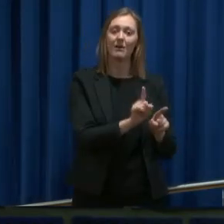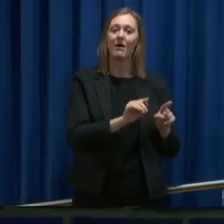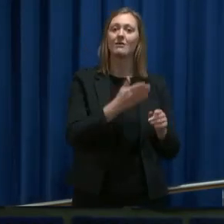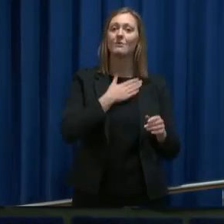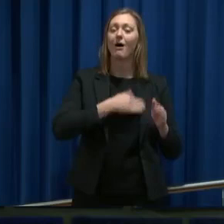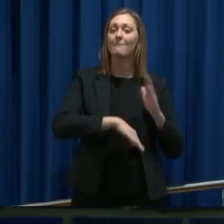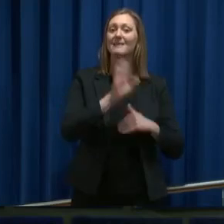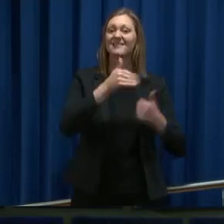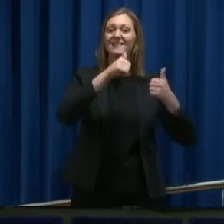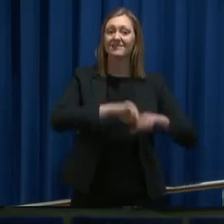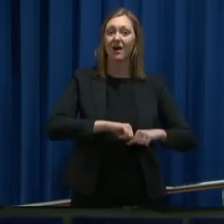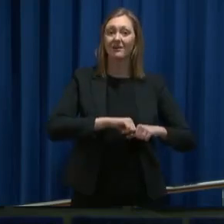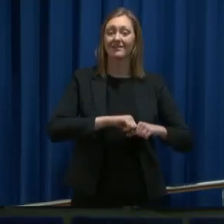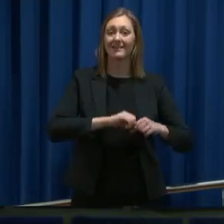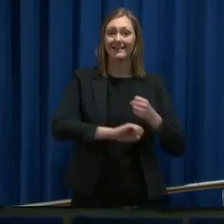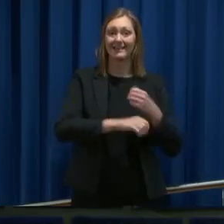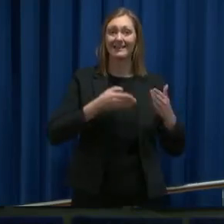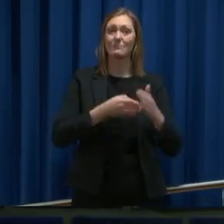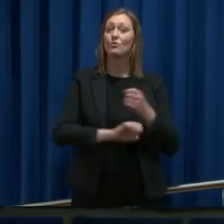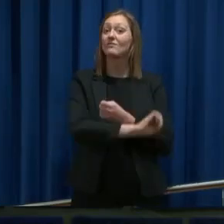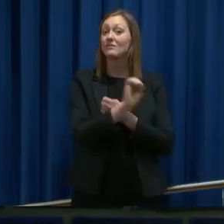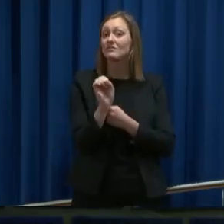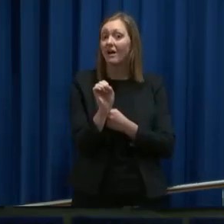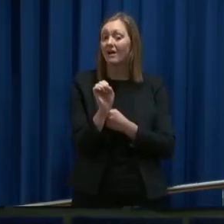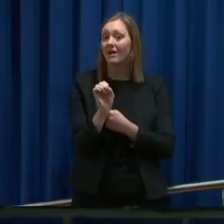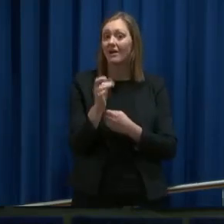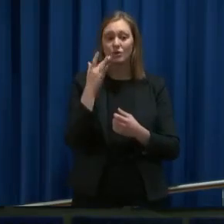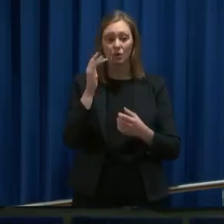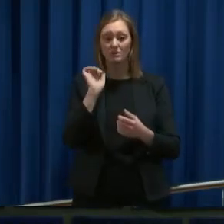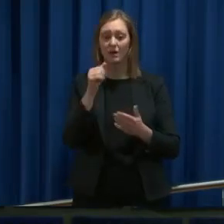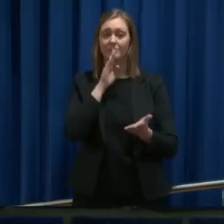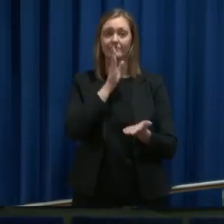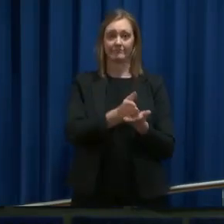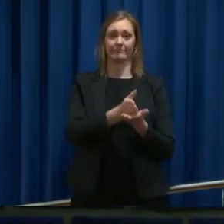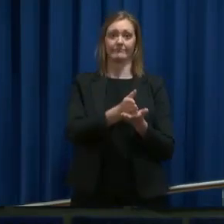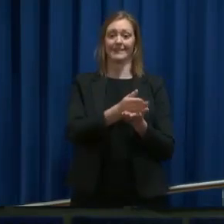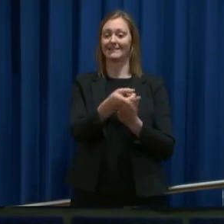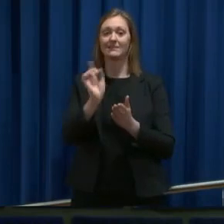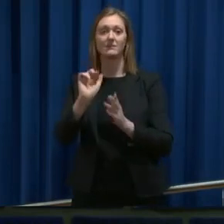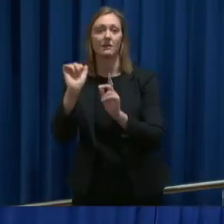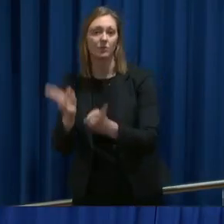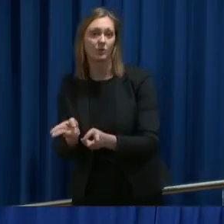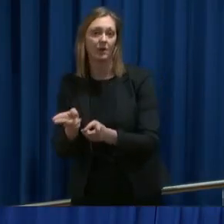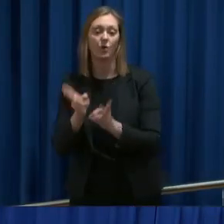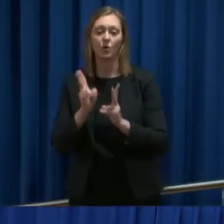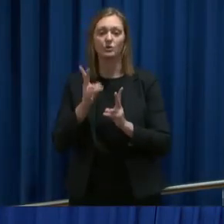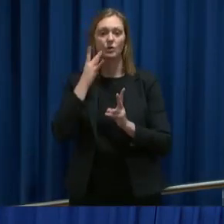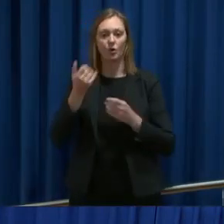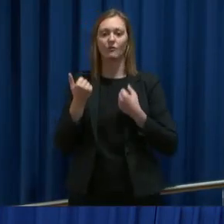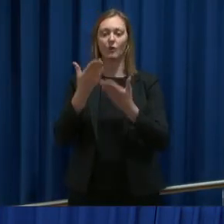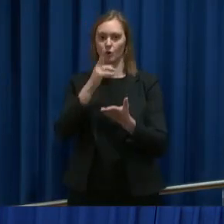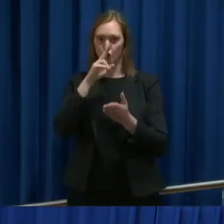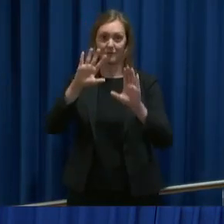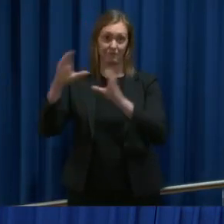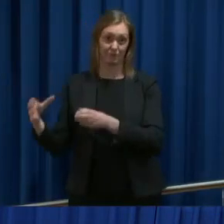Hvor lenge skal det fortsette, og når eventuelt kan det komme nye forsyninger, som vet også andre avdelinger da trenger? Ja, da er det, som jeg